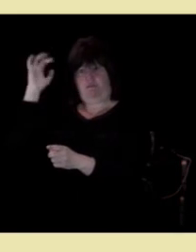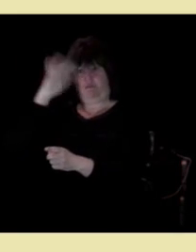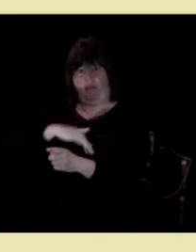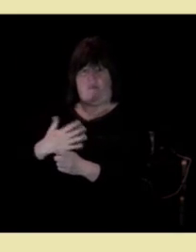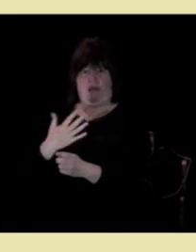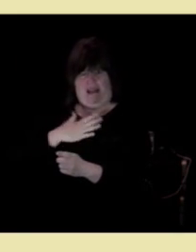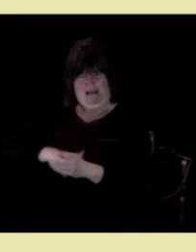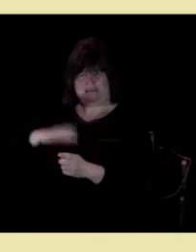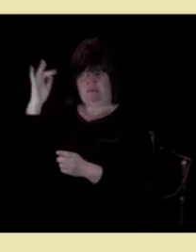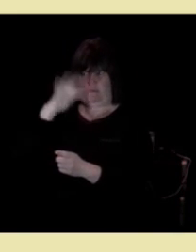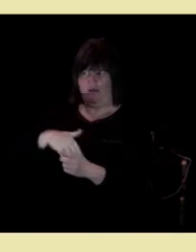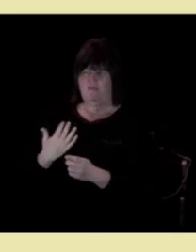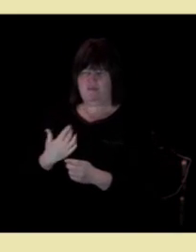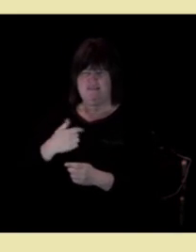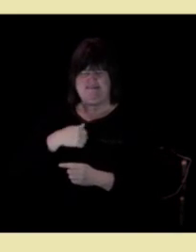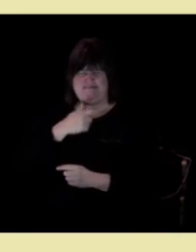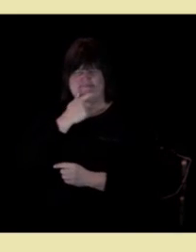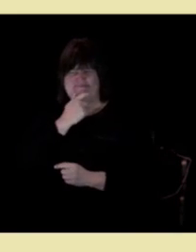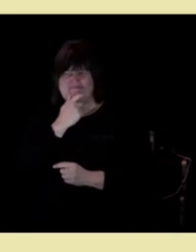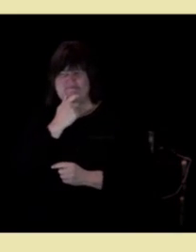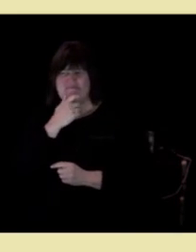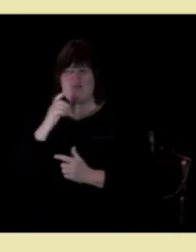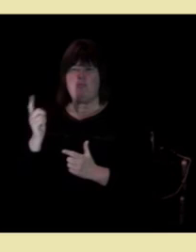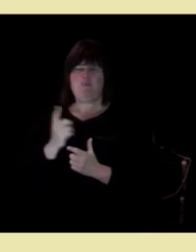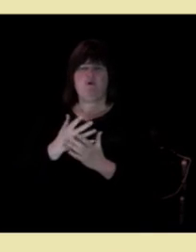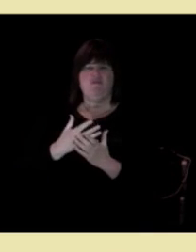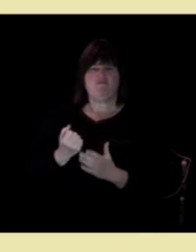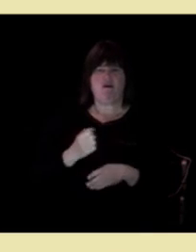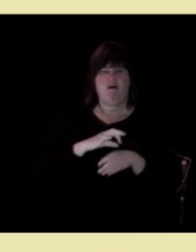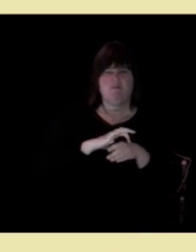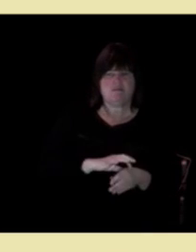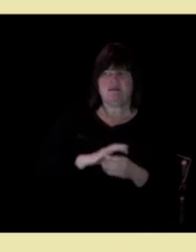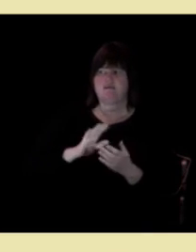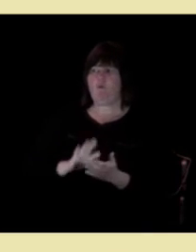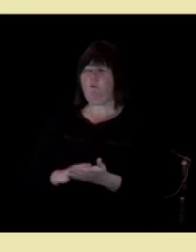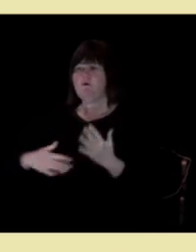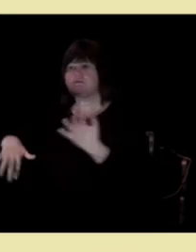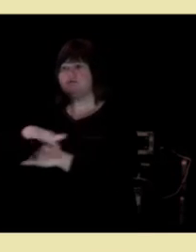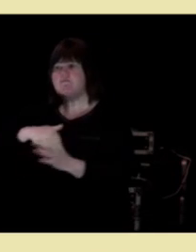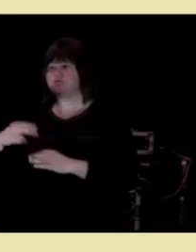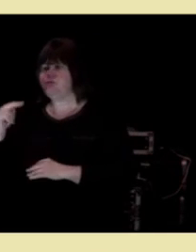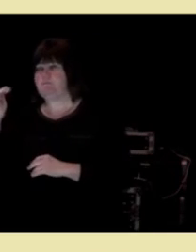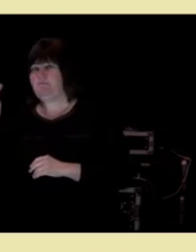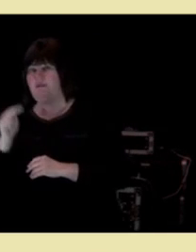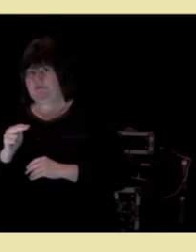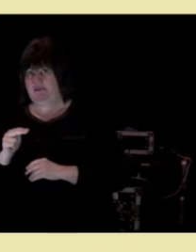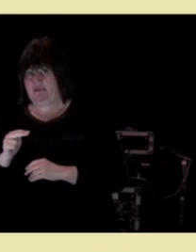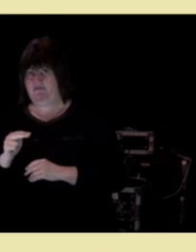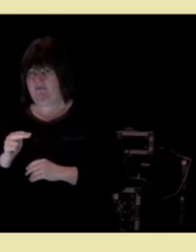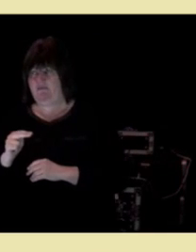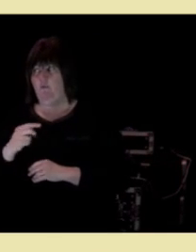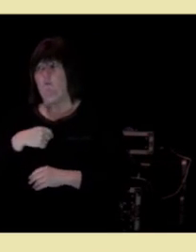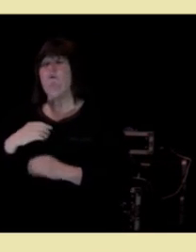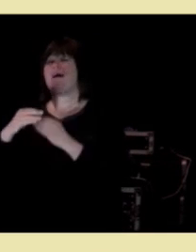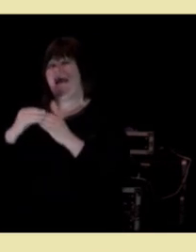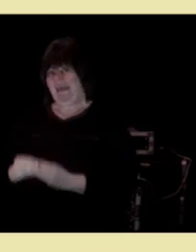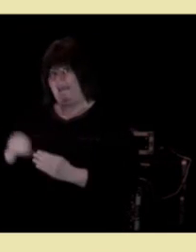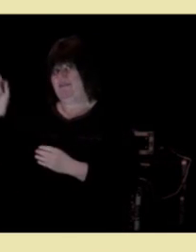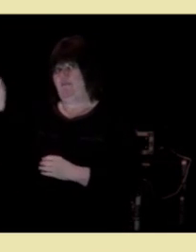Dette er betenkelig både fra pasient- og samfunnsperspektivet. Og jeg er helt enig med henne i det.